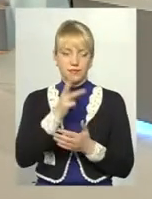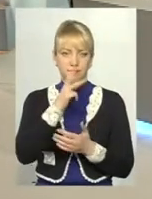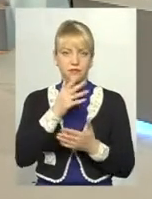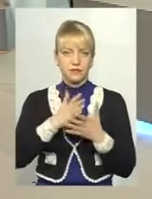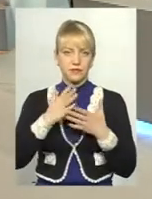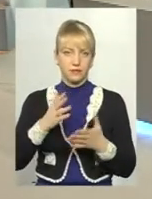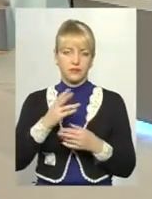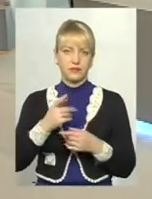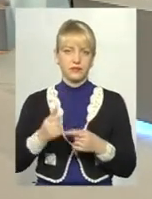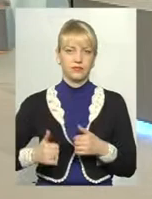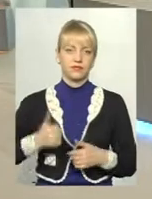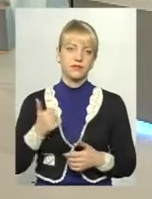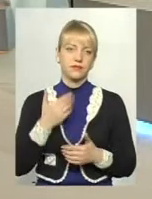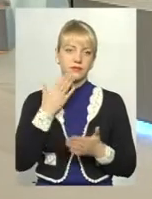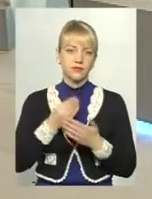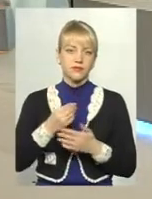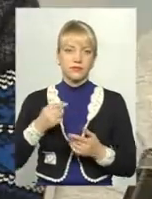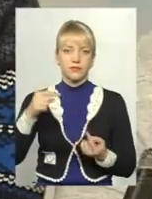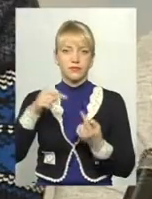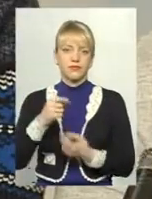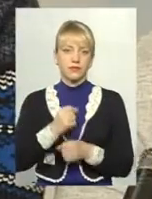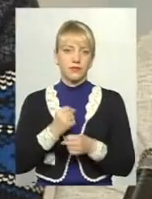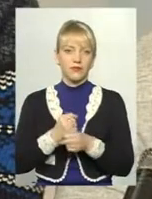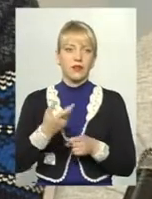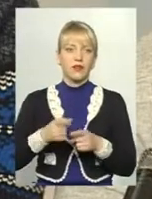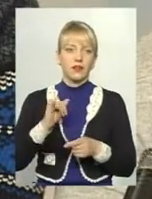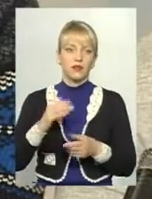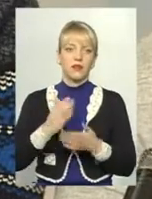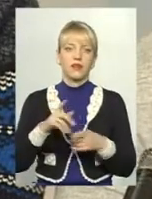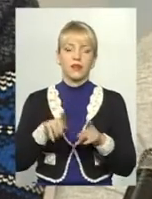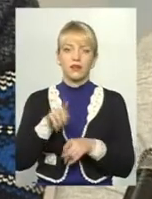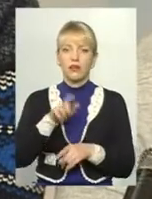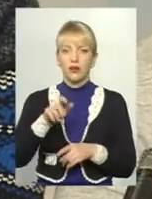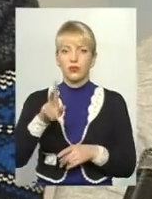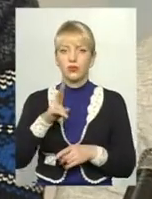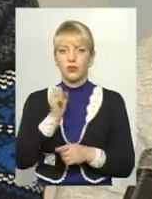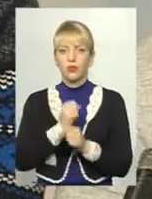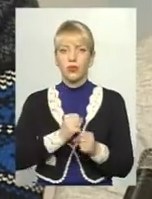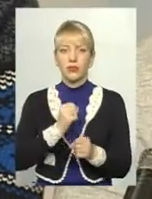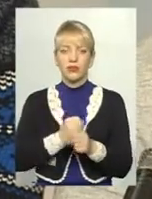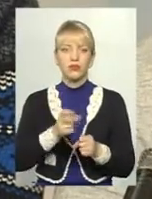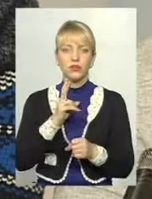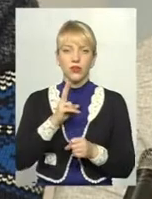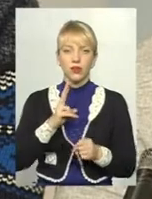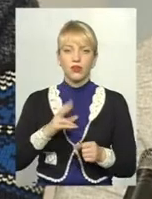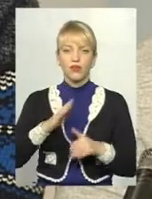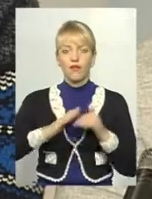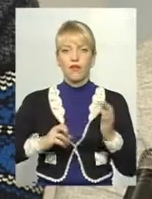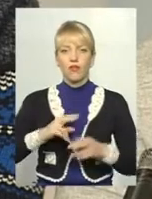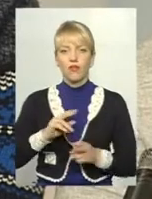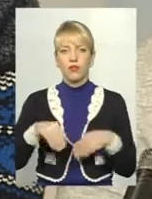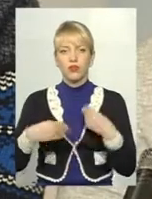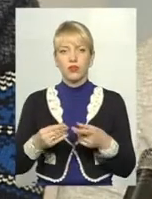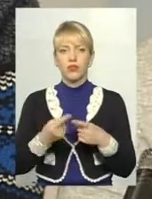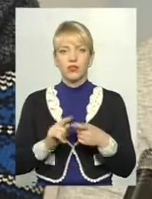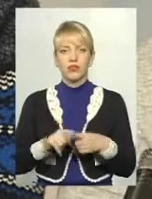роботу. Але є такі люди, які працюють, які фахово надають оці